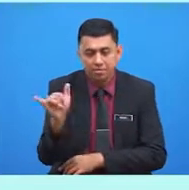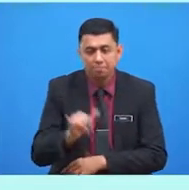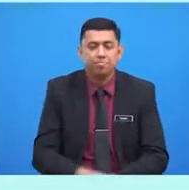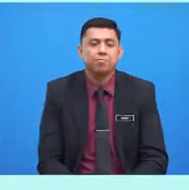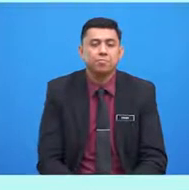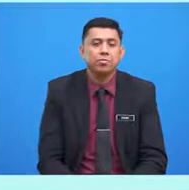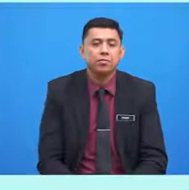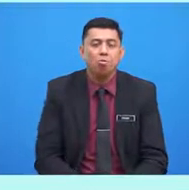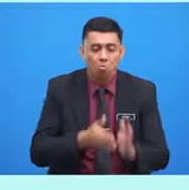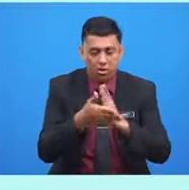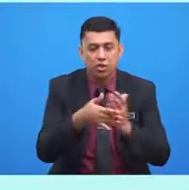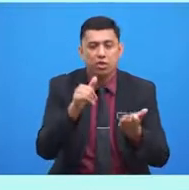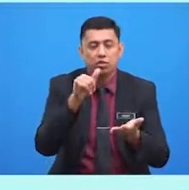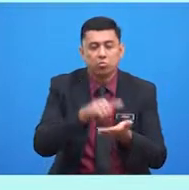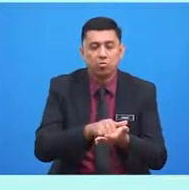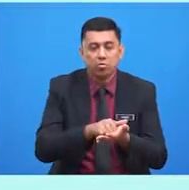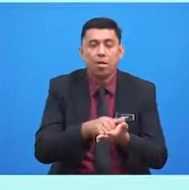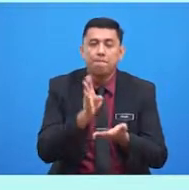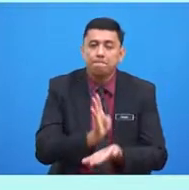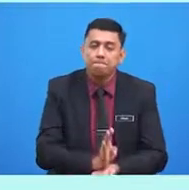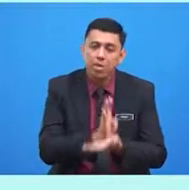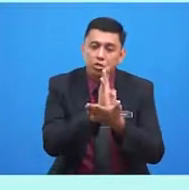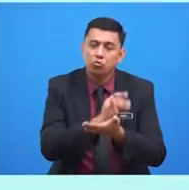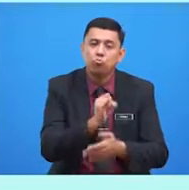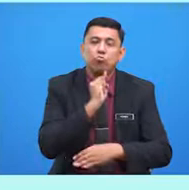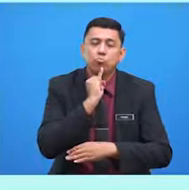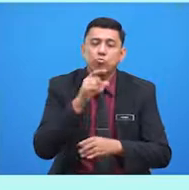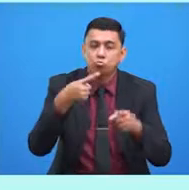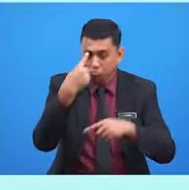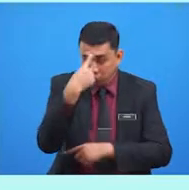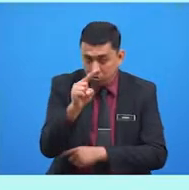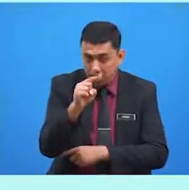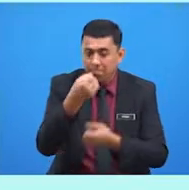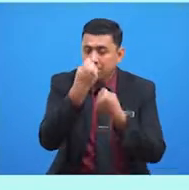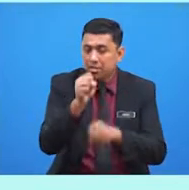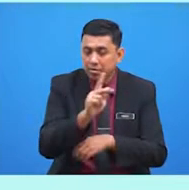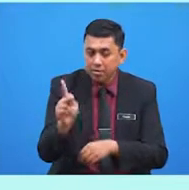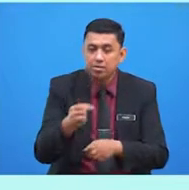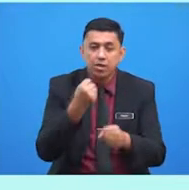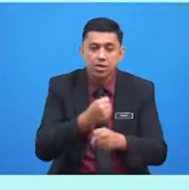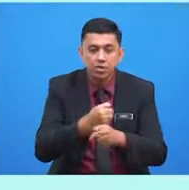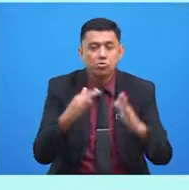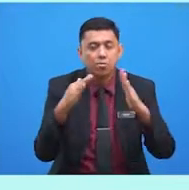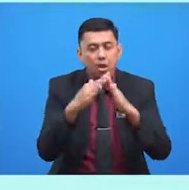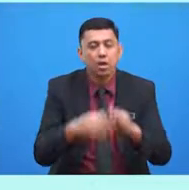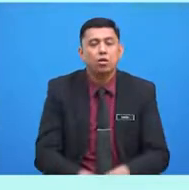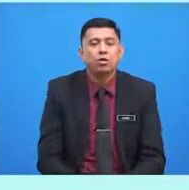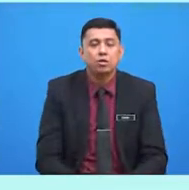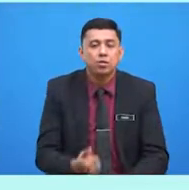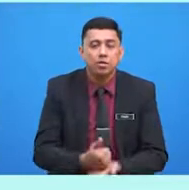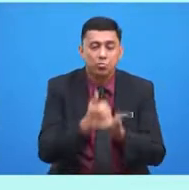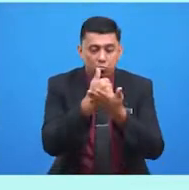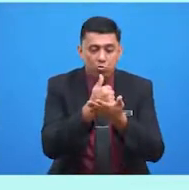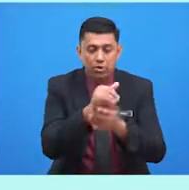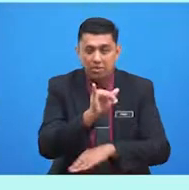Oleh itu, Danny membantu ibu ibu untuk menyiapkan kerja rumah. Pertolongan